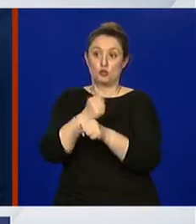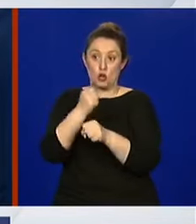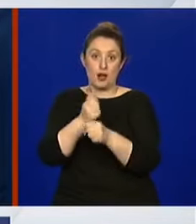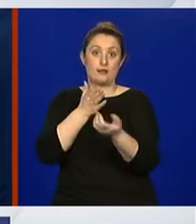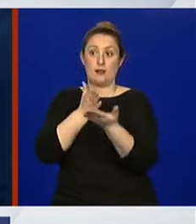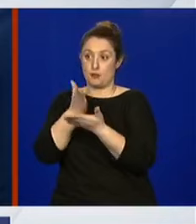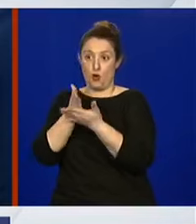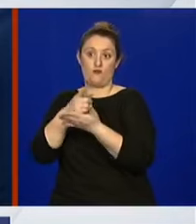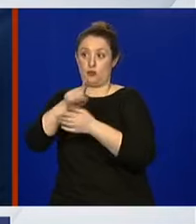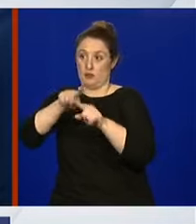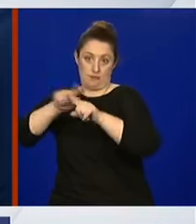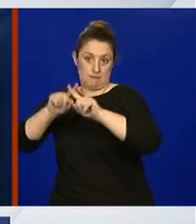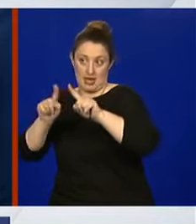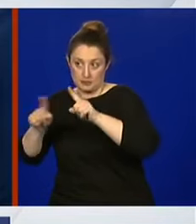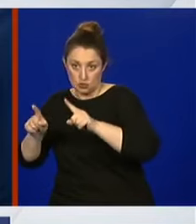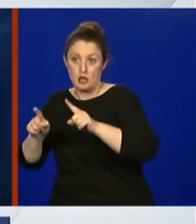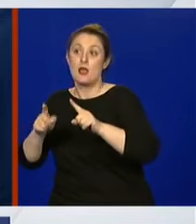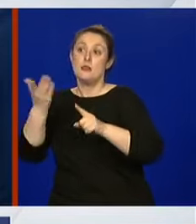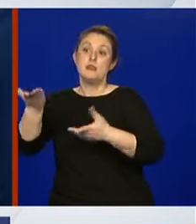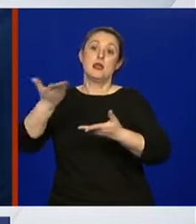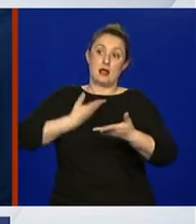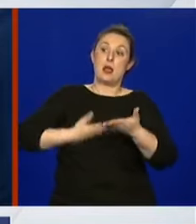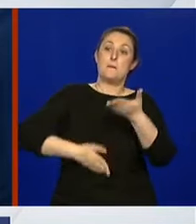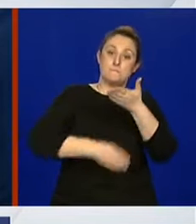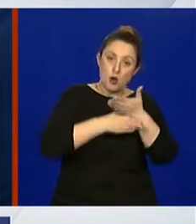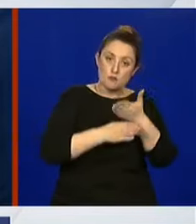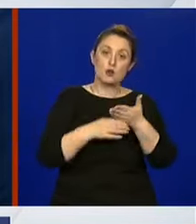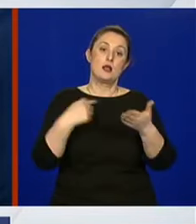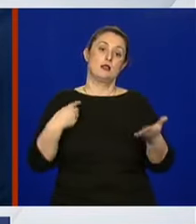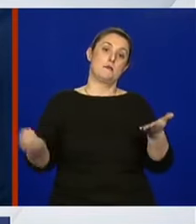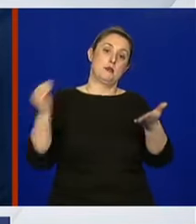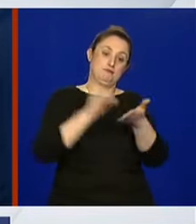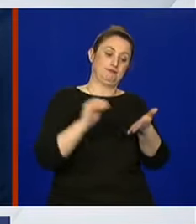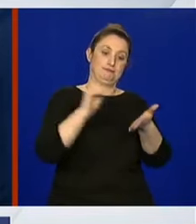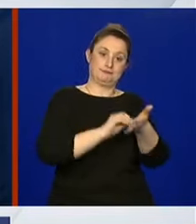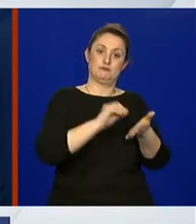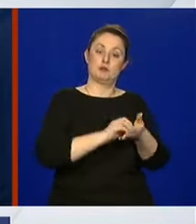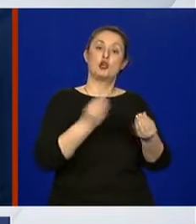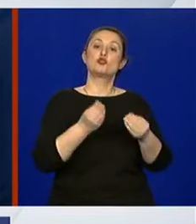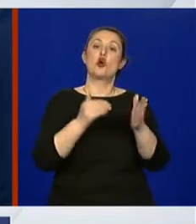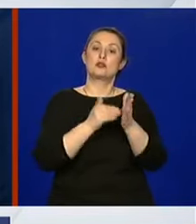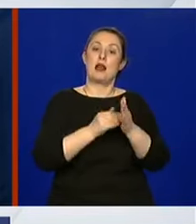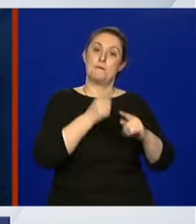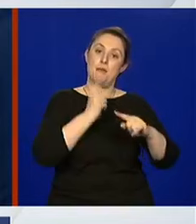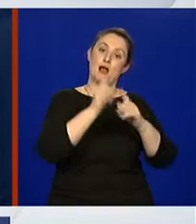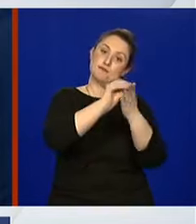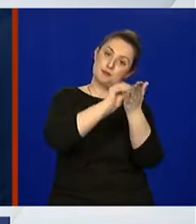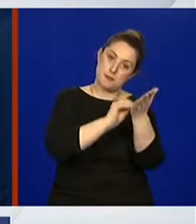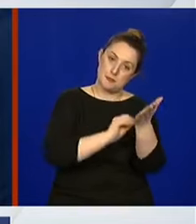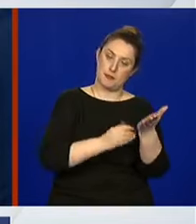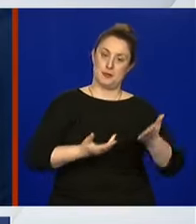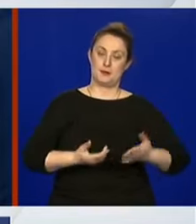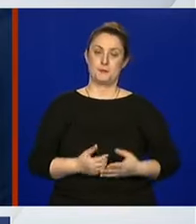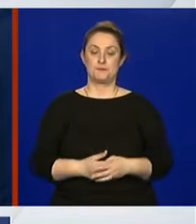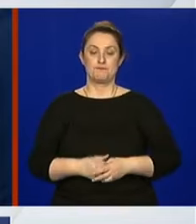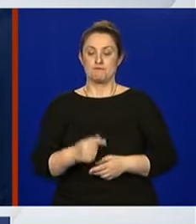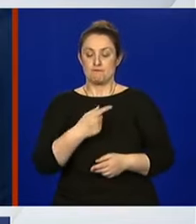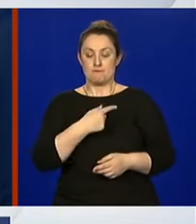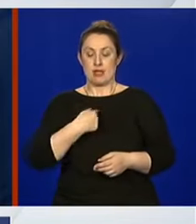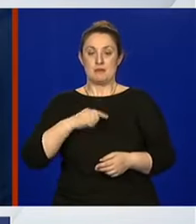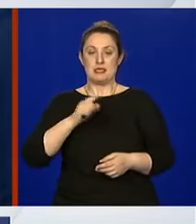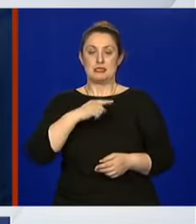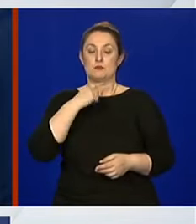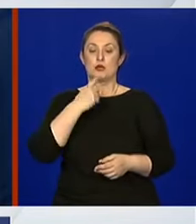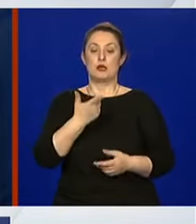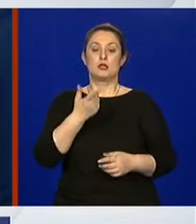mogu onda reći detaljno što bi sve trebalo propisati. Mi nismo odredili cut-off